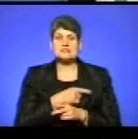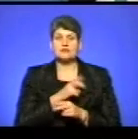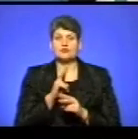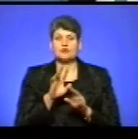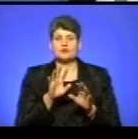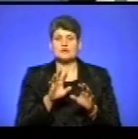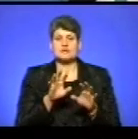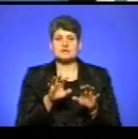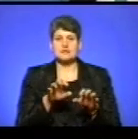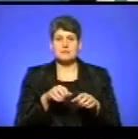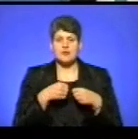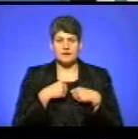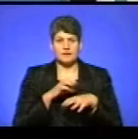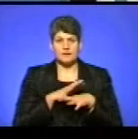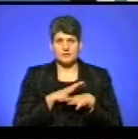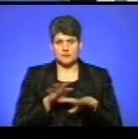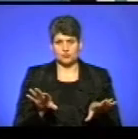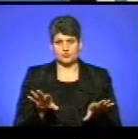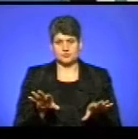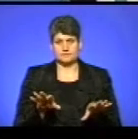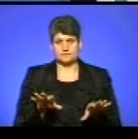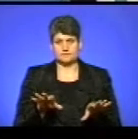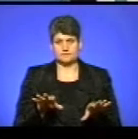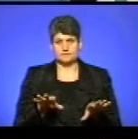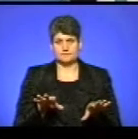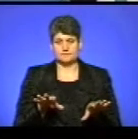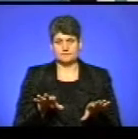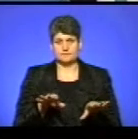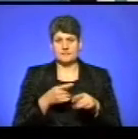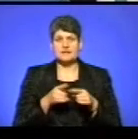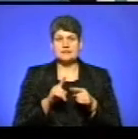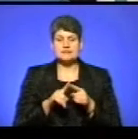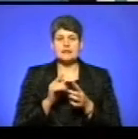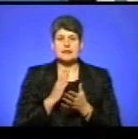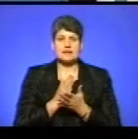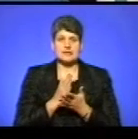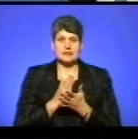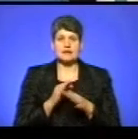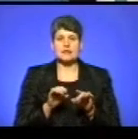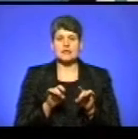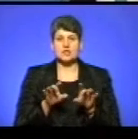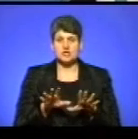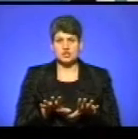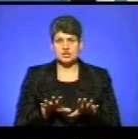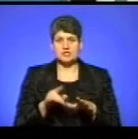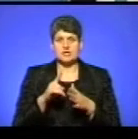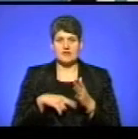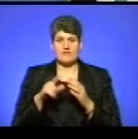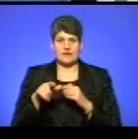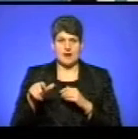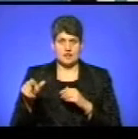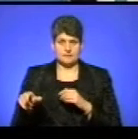передавати і забирати це майно. Це є рішення самих вірян.